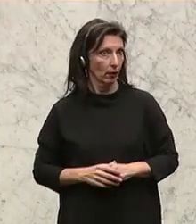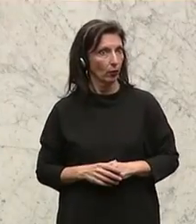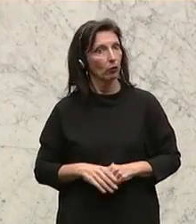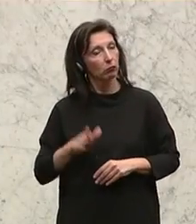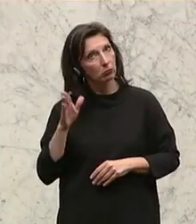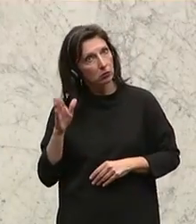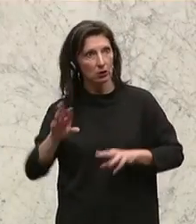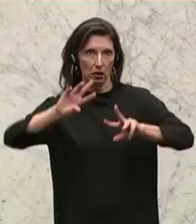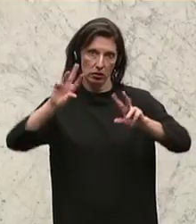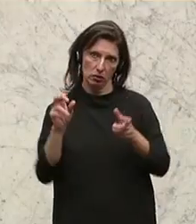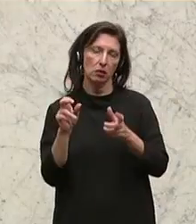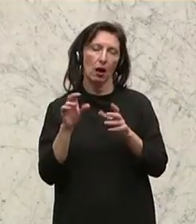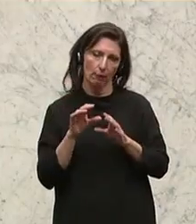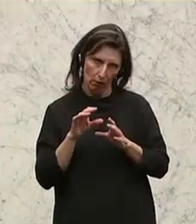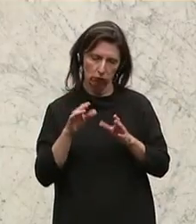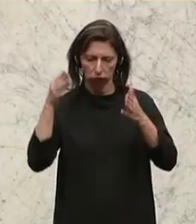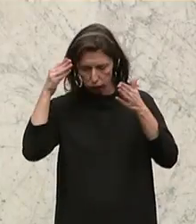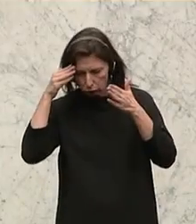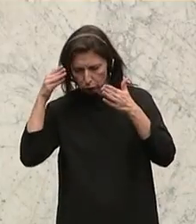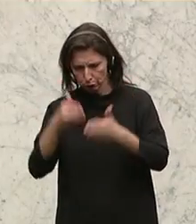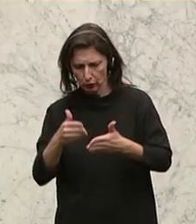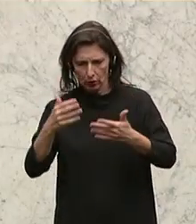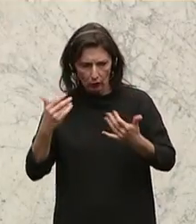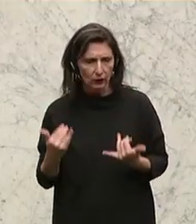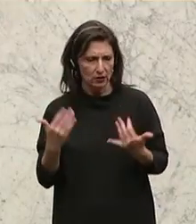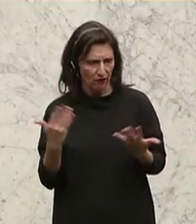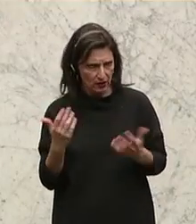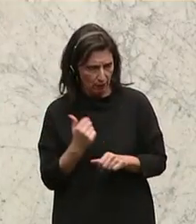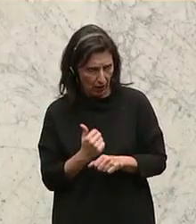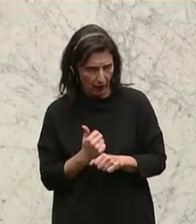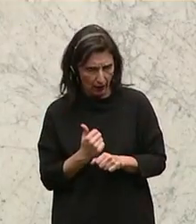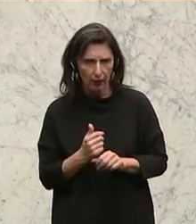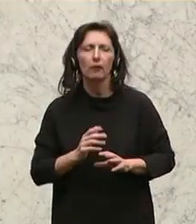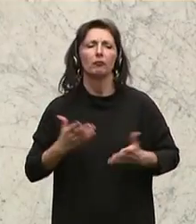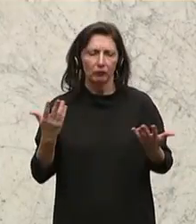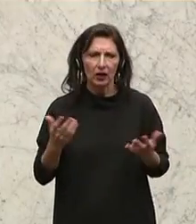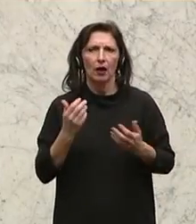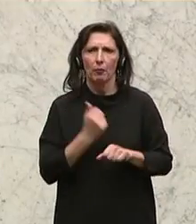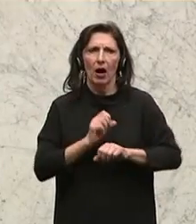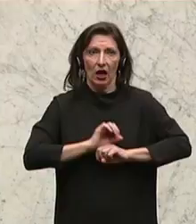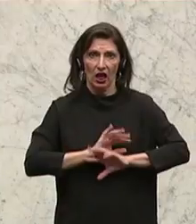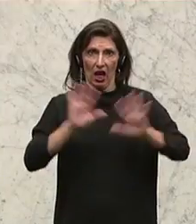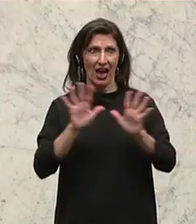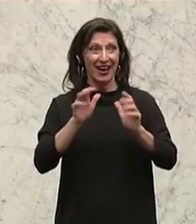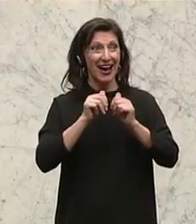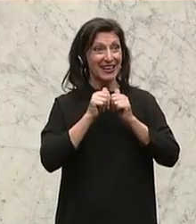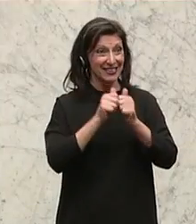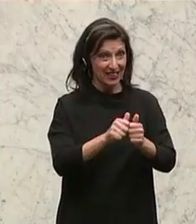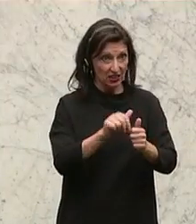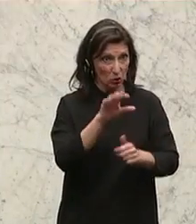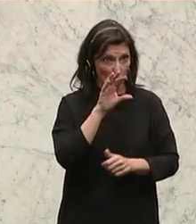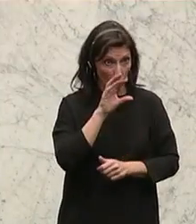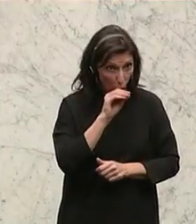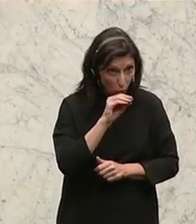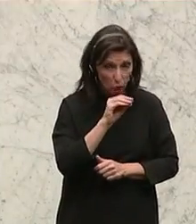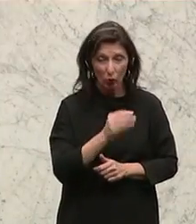beschäftigen und die Situation klarstellen, Assistenzhunde und ihre Menschen sind, oder